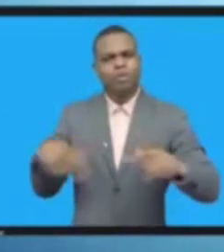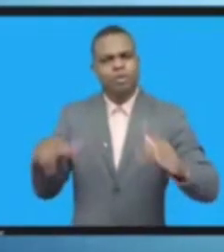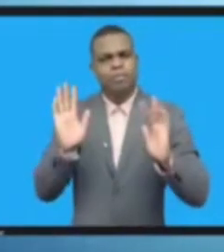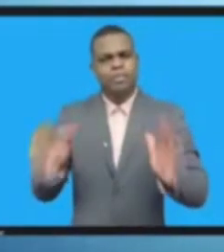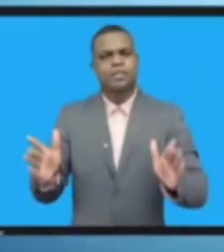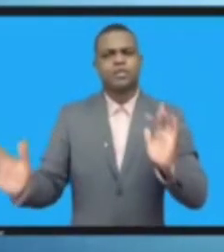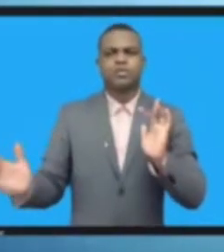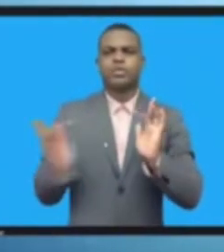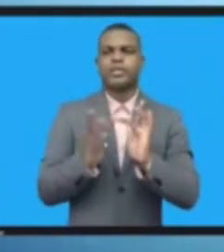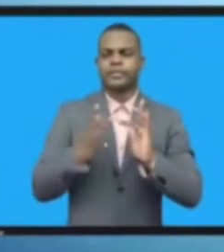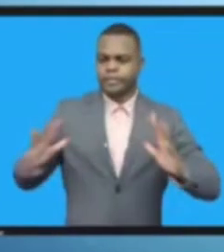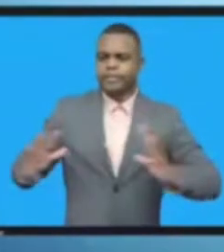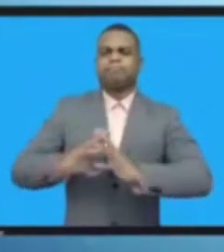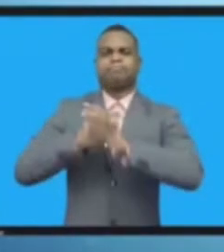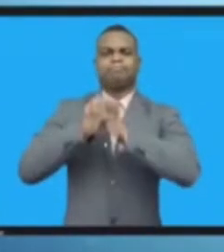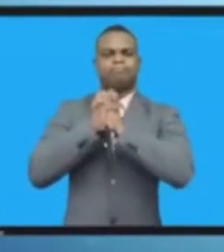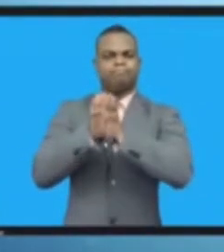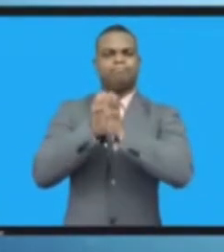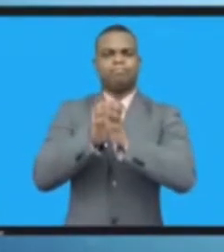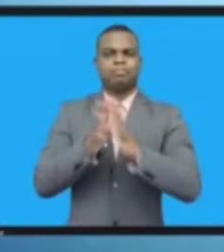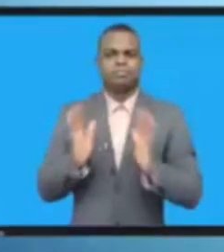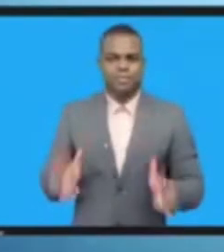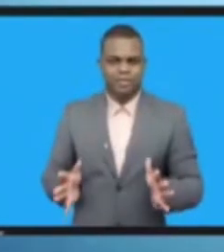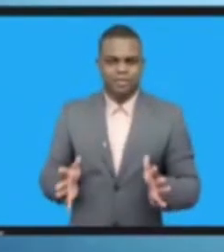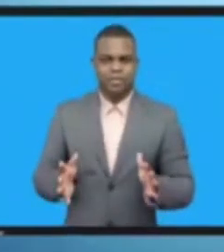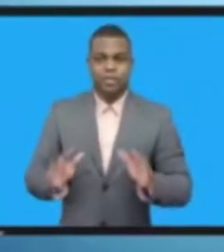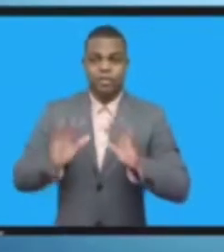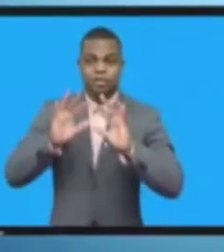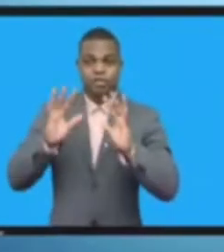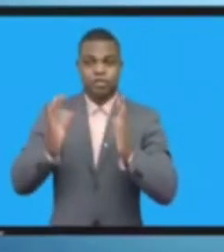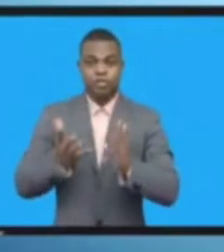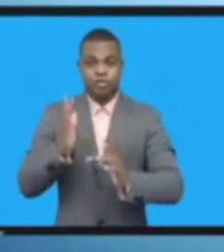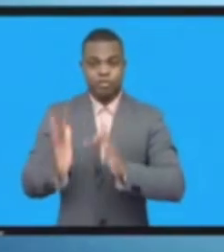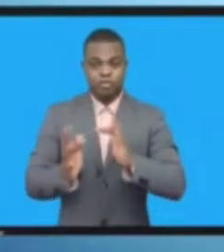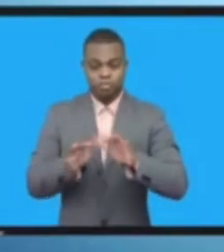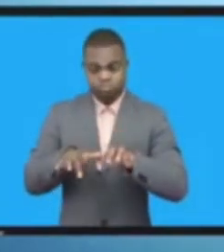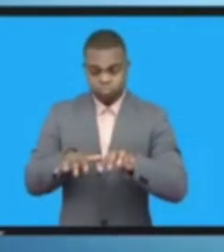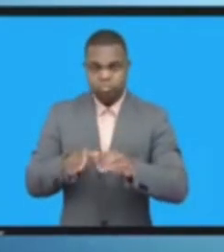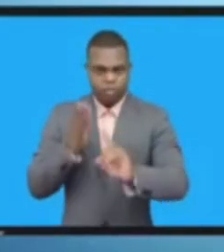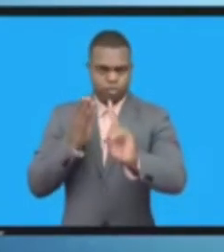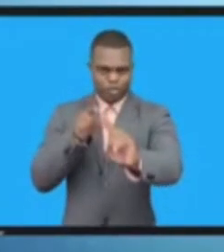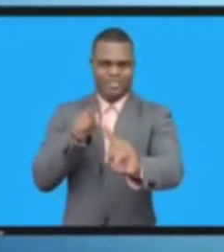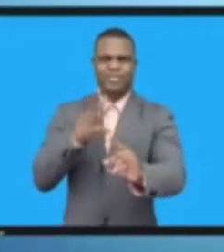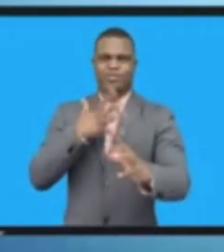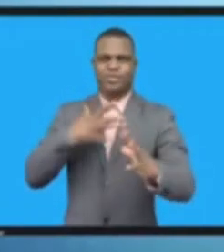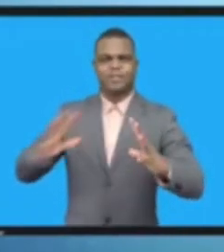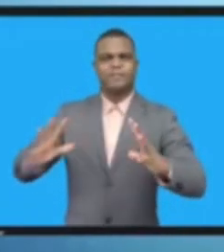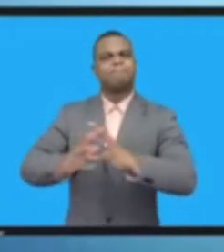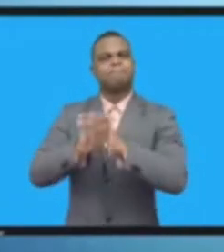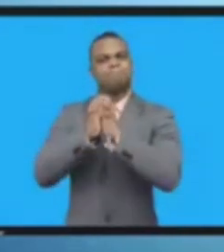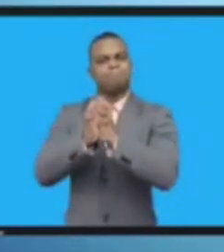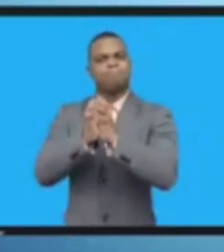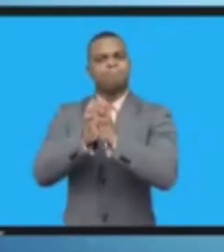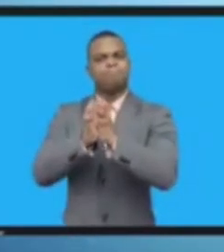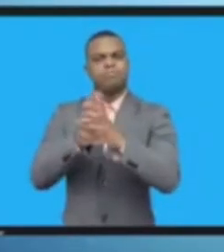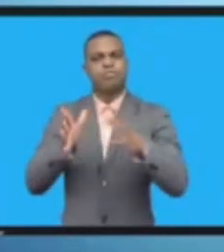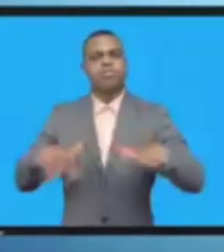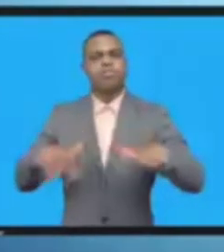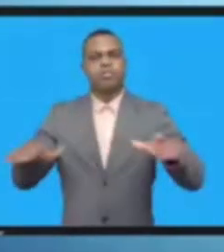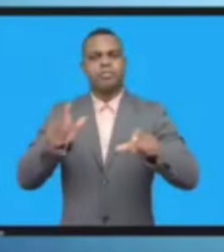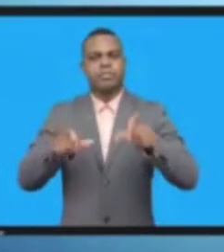وهذا هو الاتفاق الرقمي العالمي ومن ثم يمكن أن أؤكد على أننا هنا